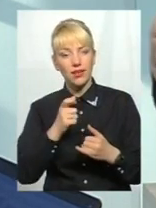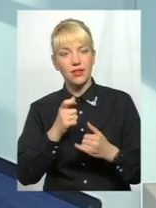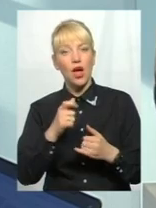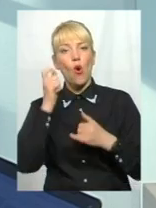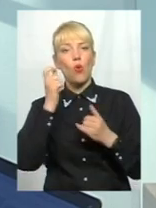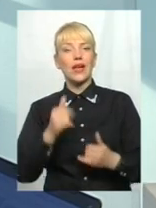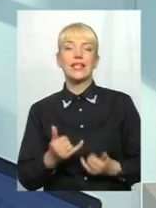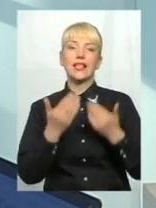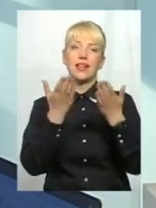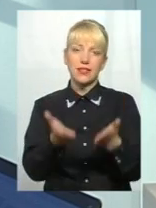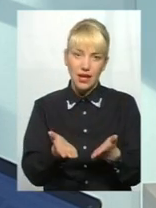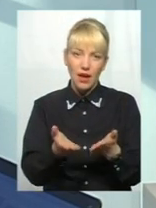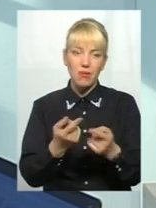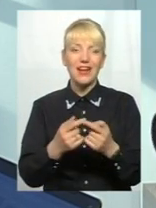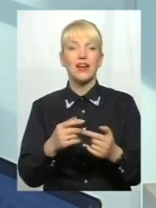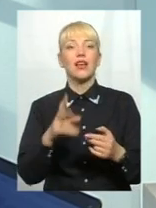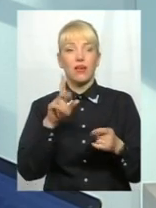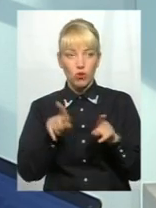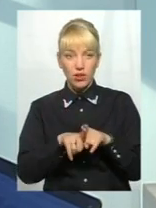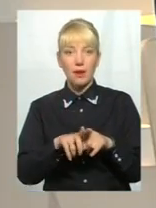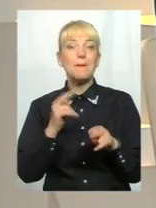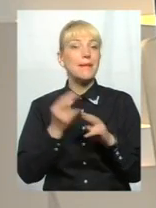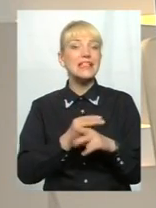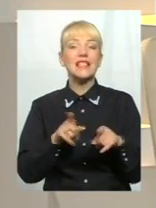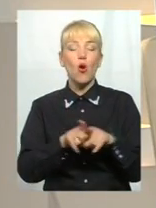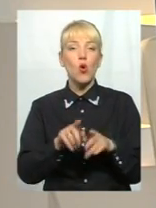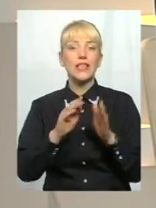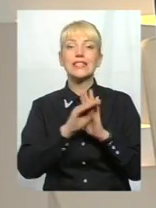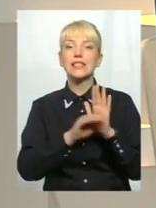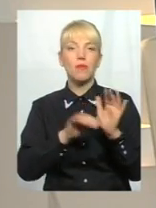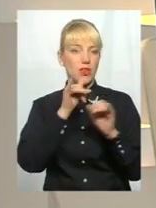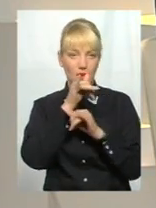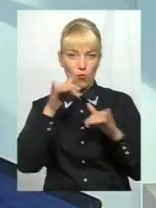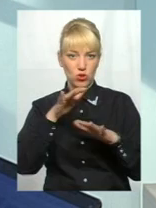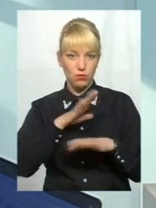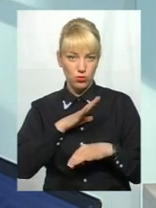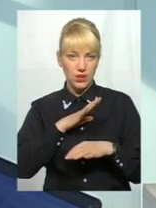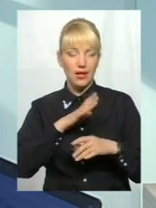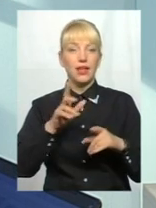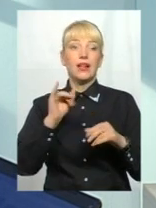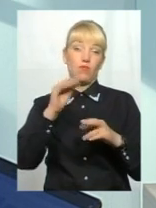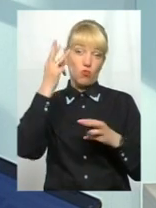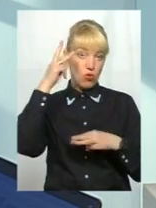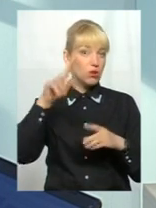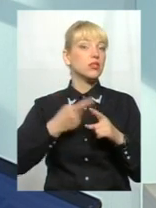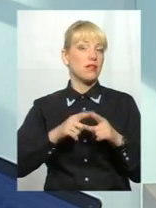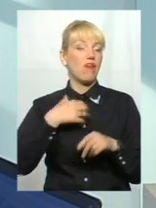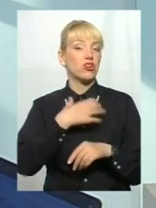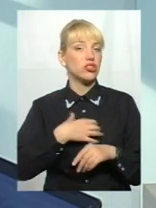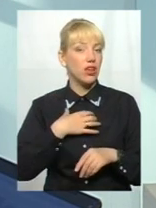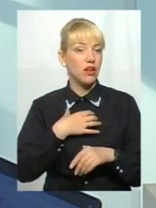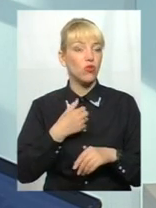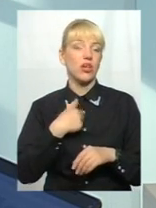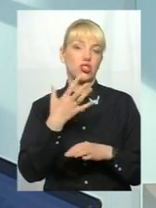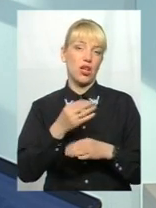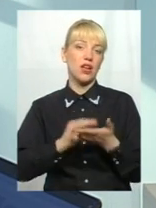І це взаємний, так мити, такий звіток. Тобто, от без такої системи не можна зробити. І, звичайно, мода так само дуже важлива, тому що, я ще раз